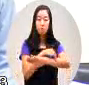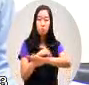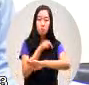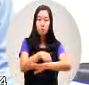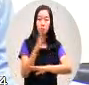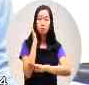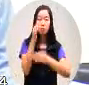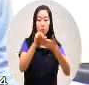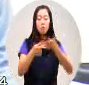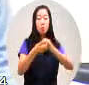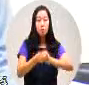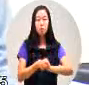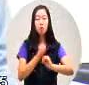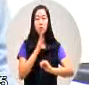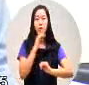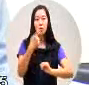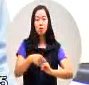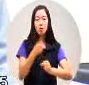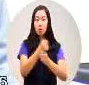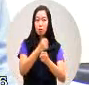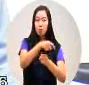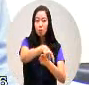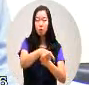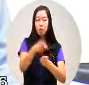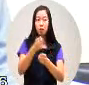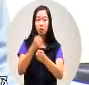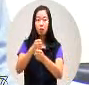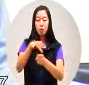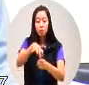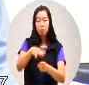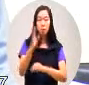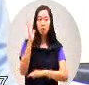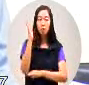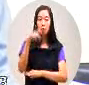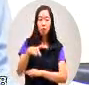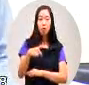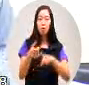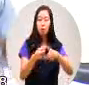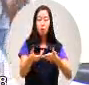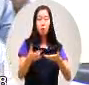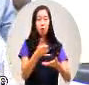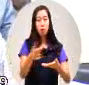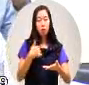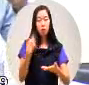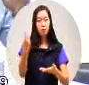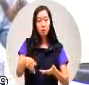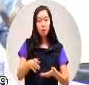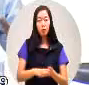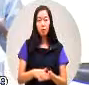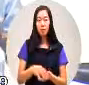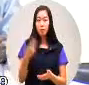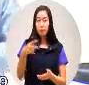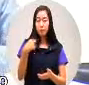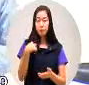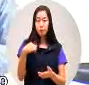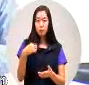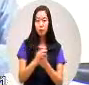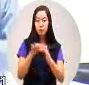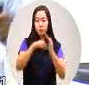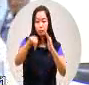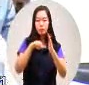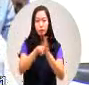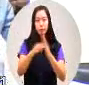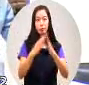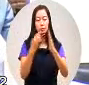央的法规那么在指挤地方的政府地方的公园那么在既然我们是院侠市